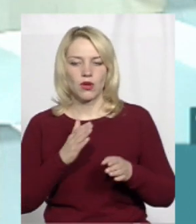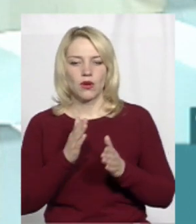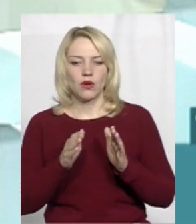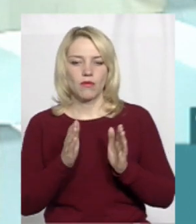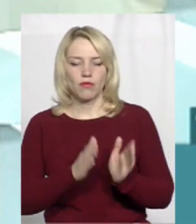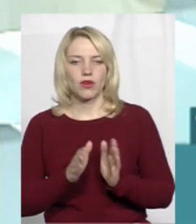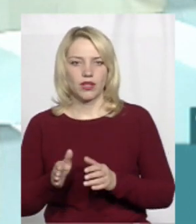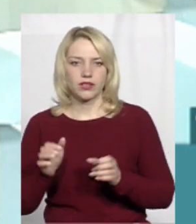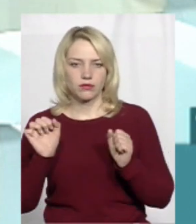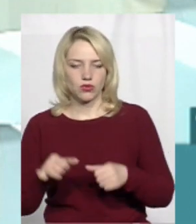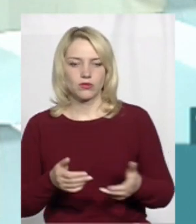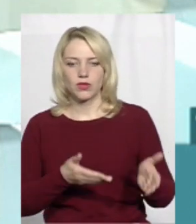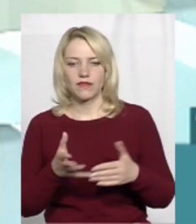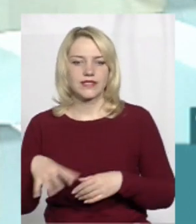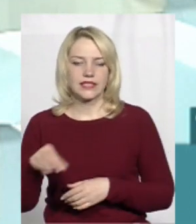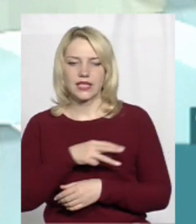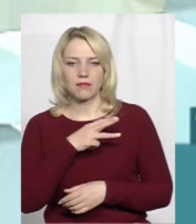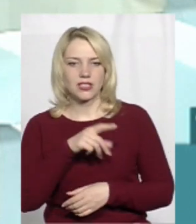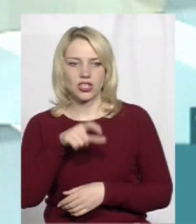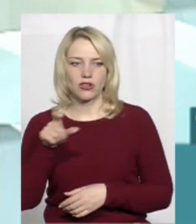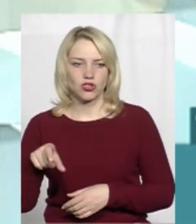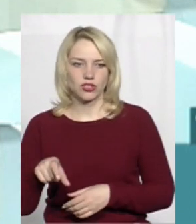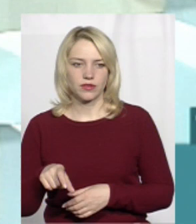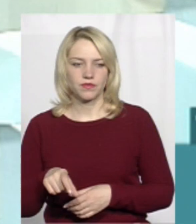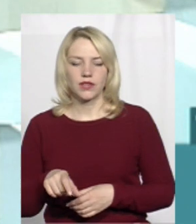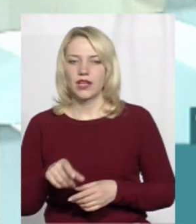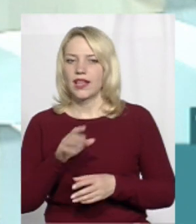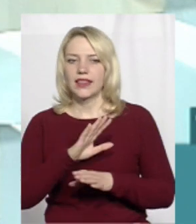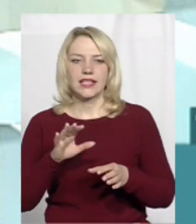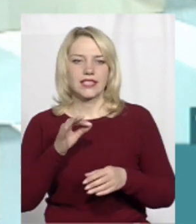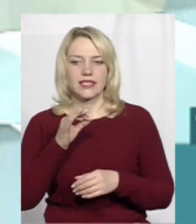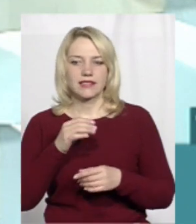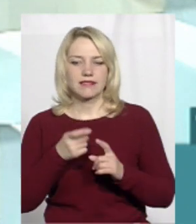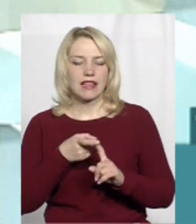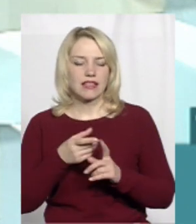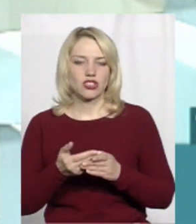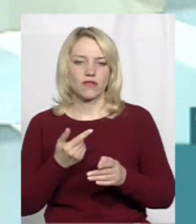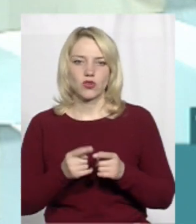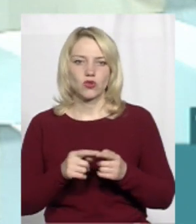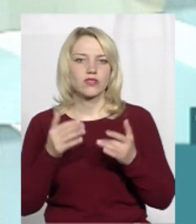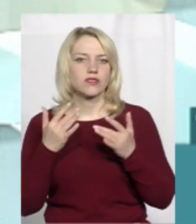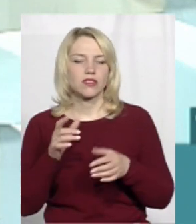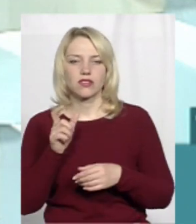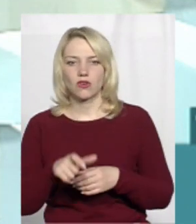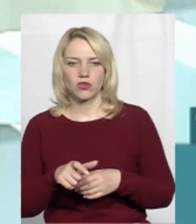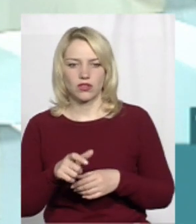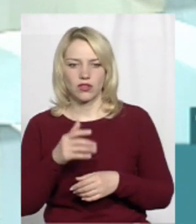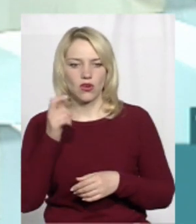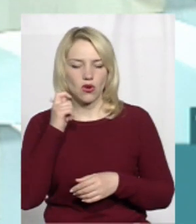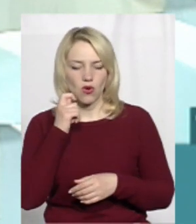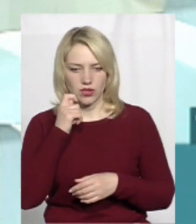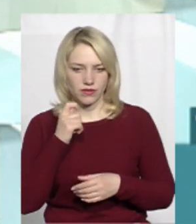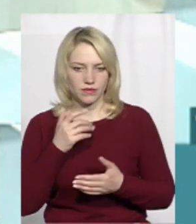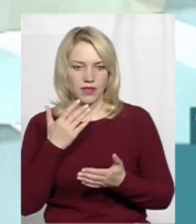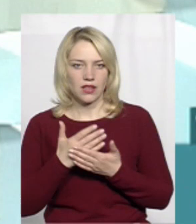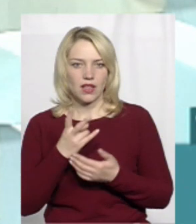бажаючих. До нас можуть прийти всі бажаючі, незалежно від того, скільки років. Мається на увазі,